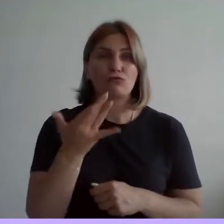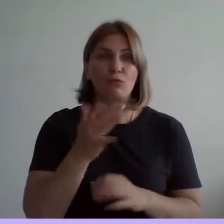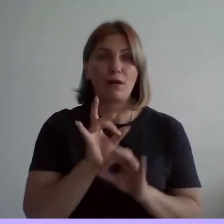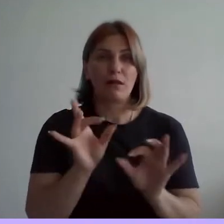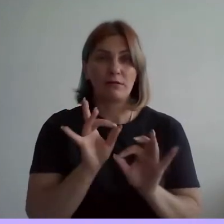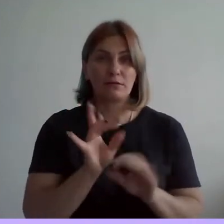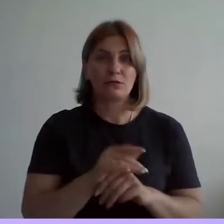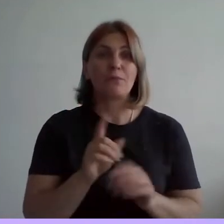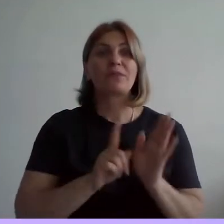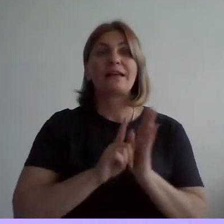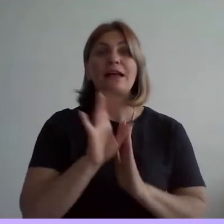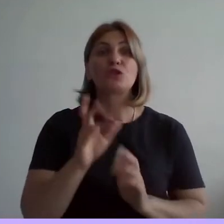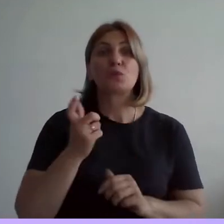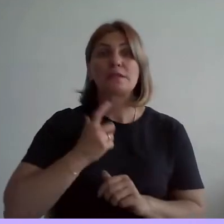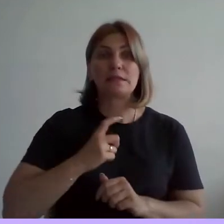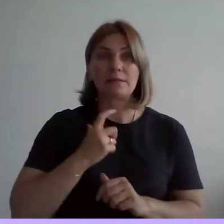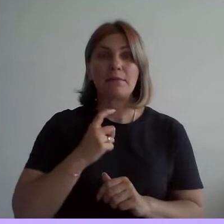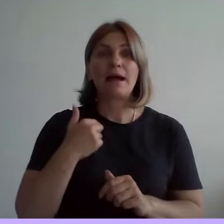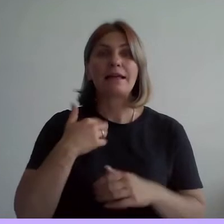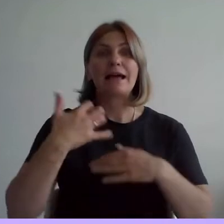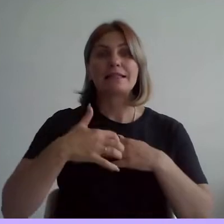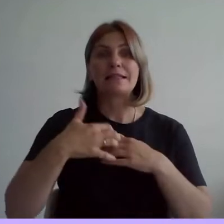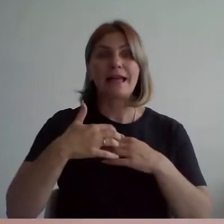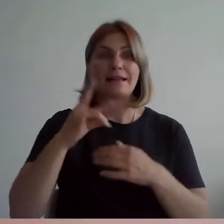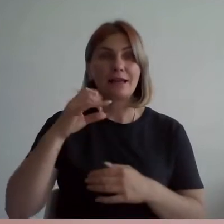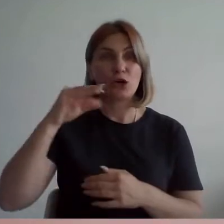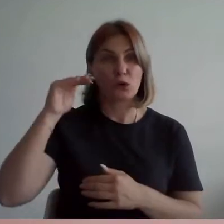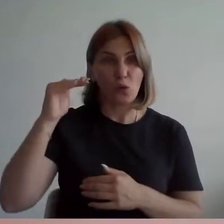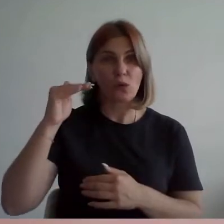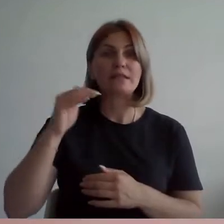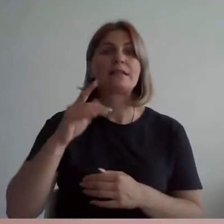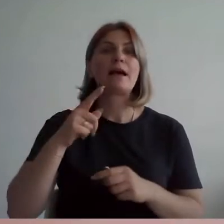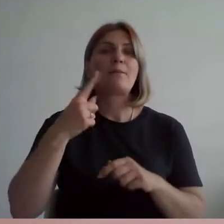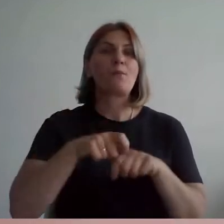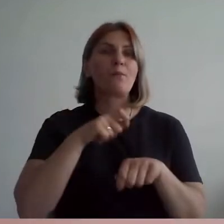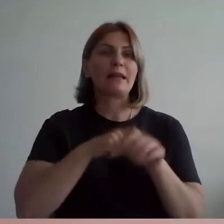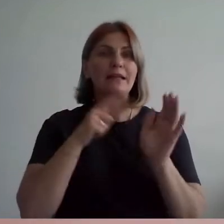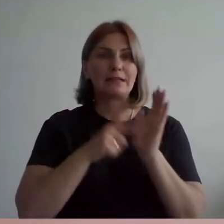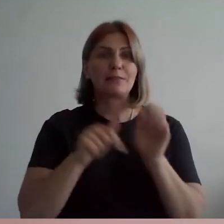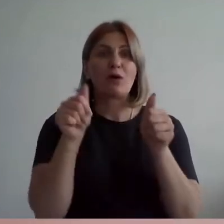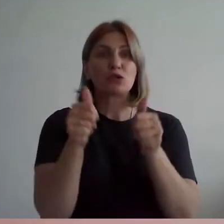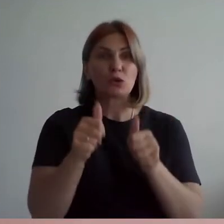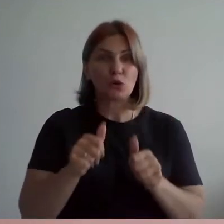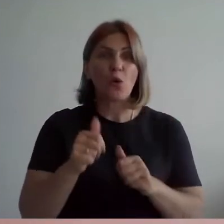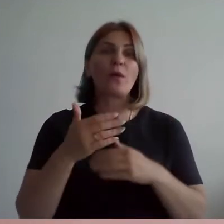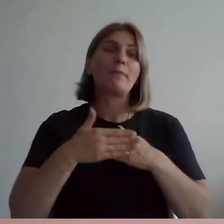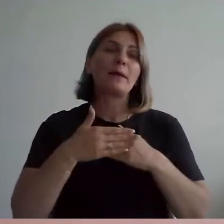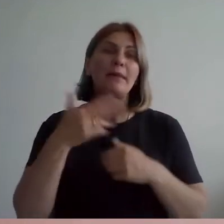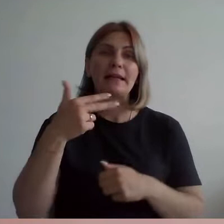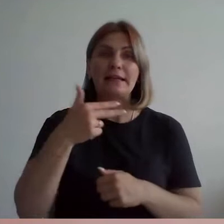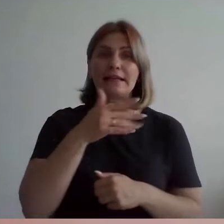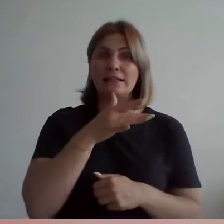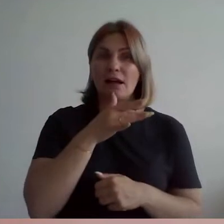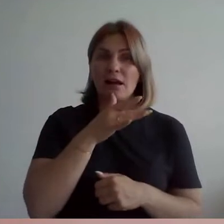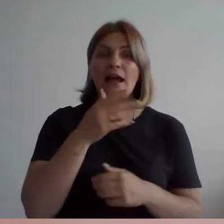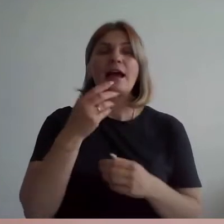начну с себя. Я среднего роста, метр семьдесят, стройная, на вид около тридцати лет. У меня светло-русые